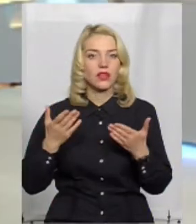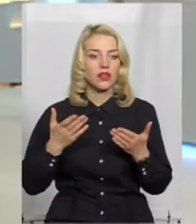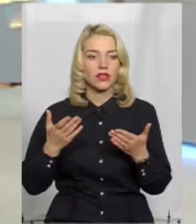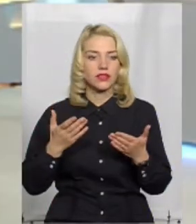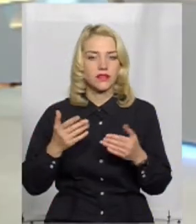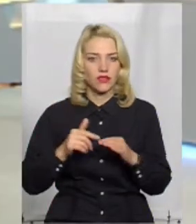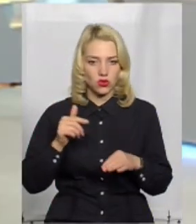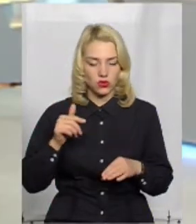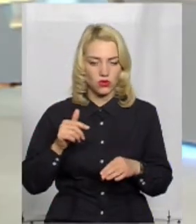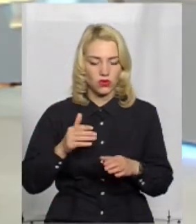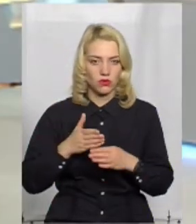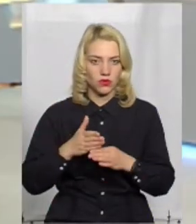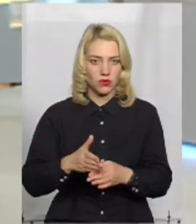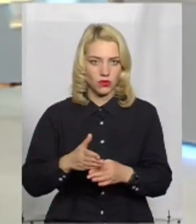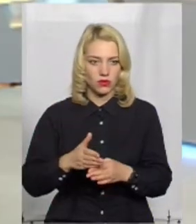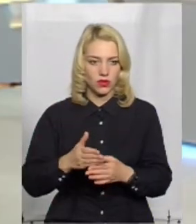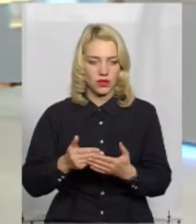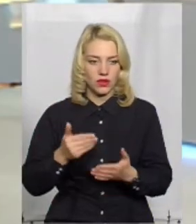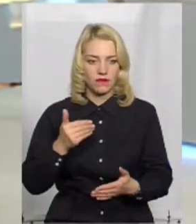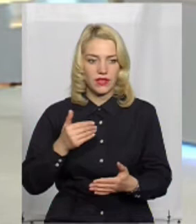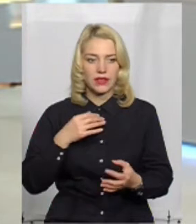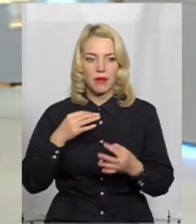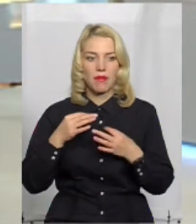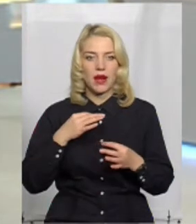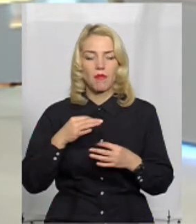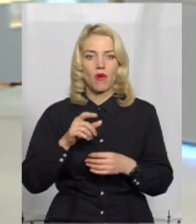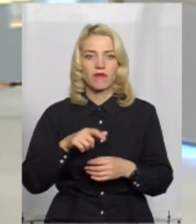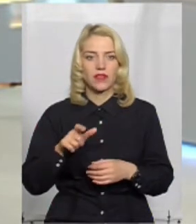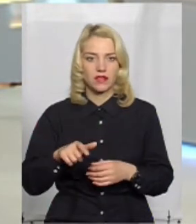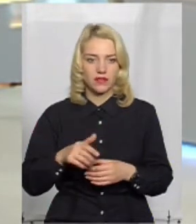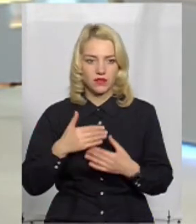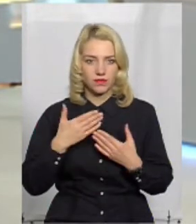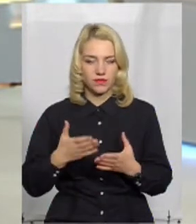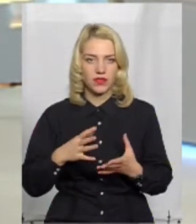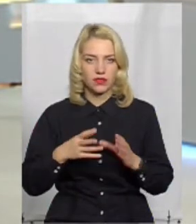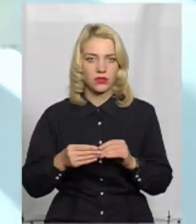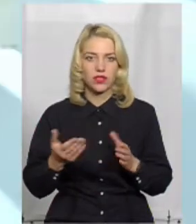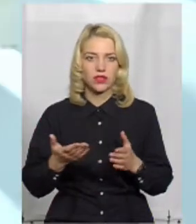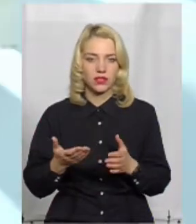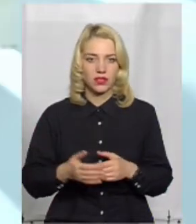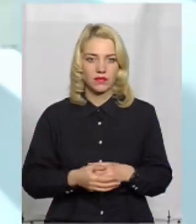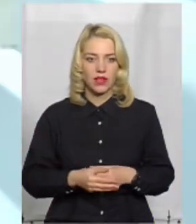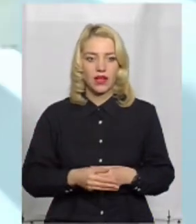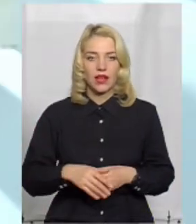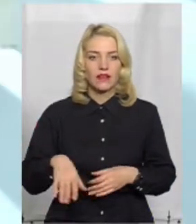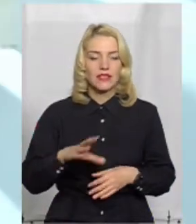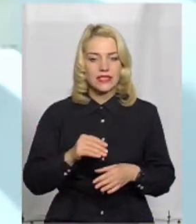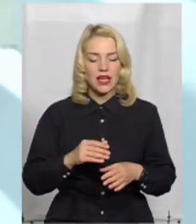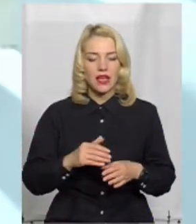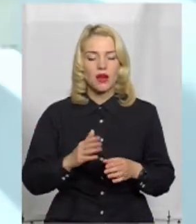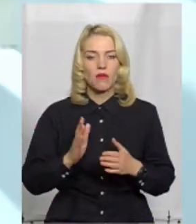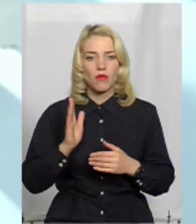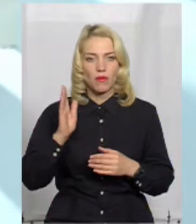відчутну допомогу від перемовників? Якийсь результат? Ще все попереду,